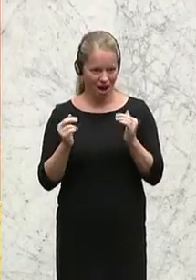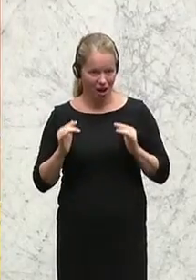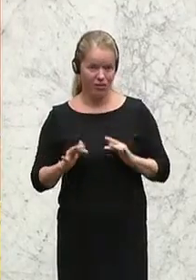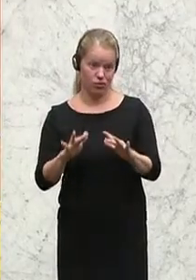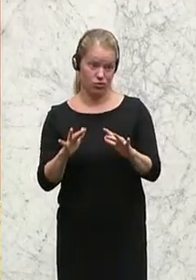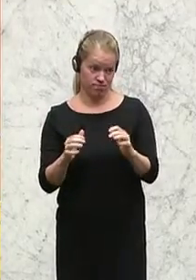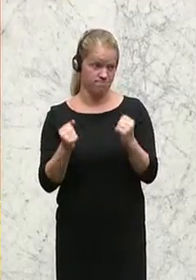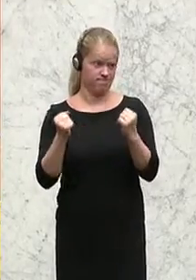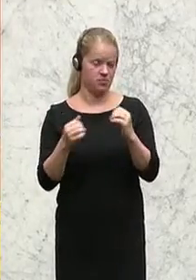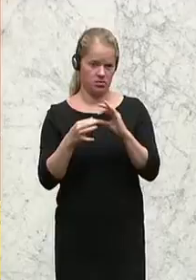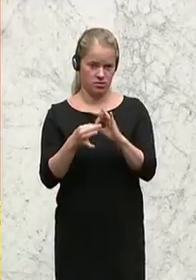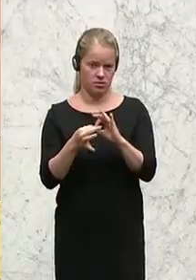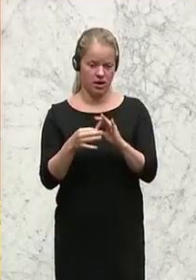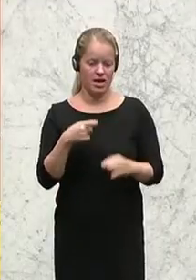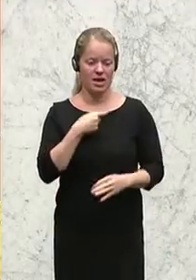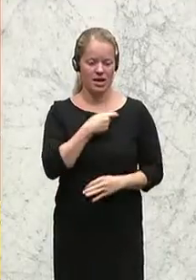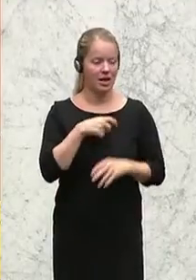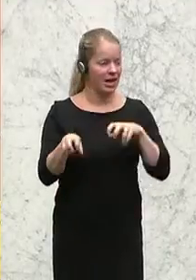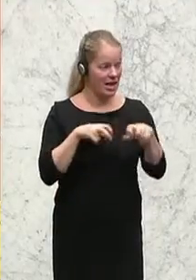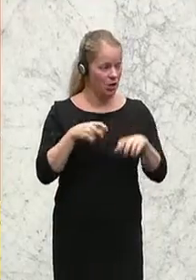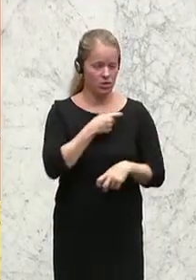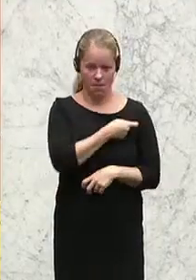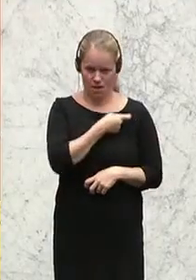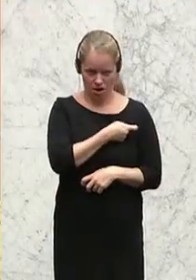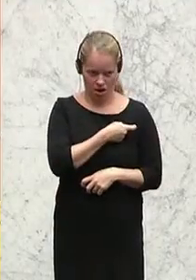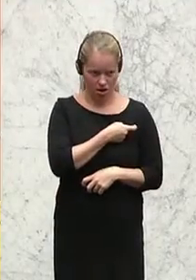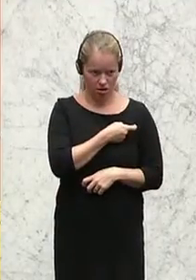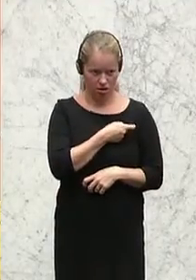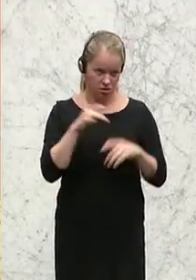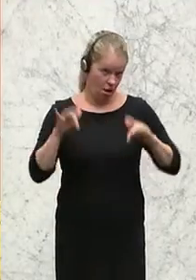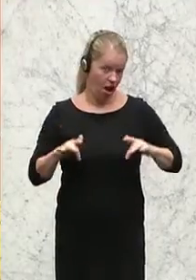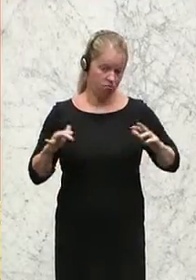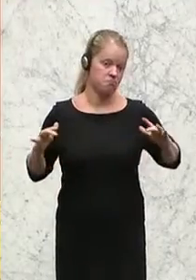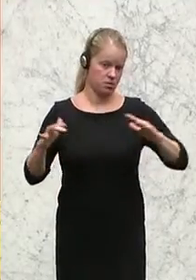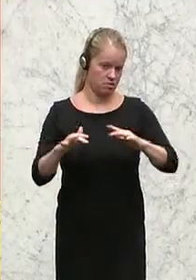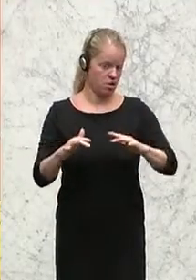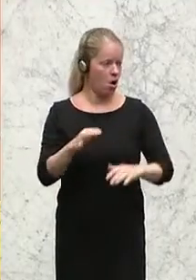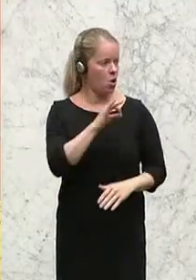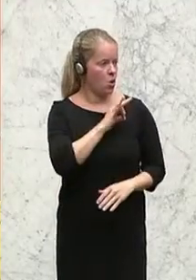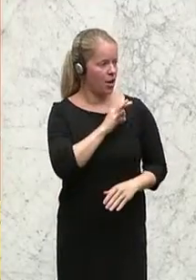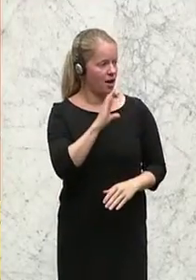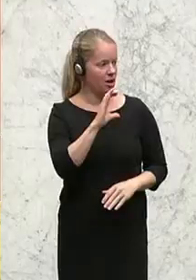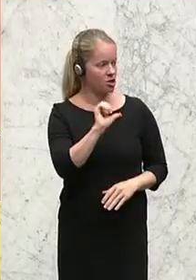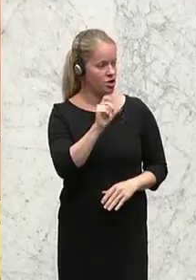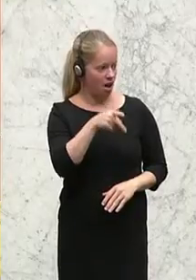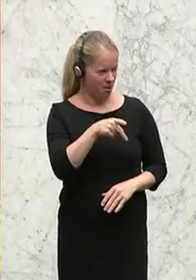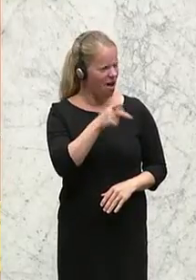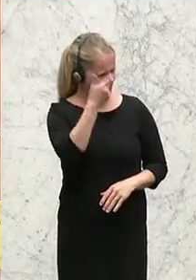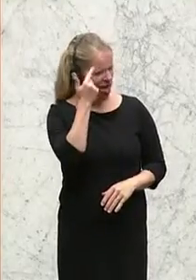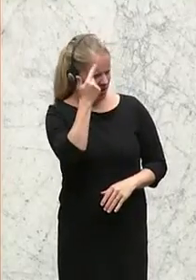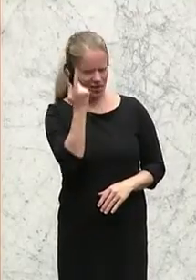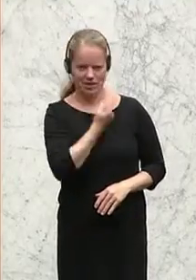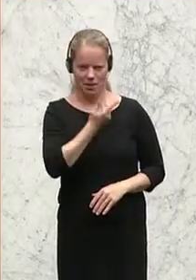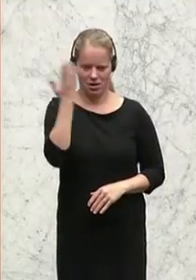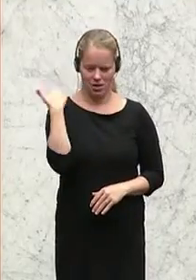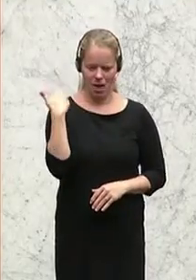durch die Regierungsfraktionen. Und Kollege Tschab, du kannst dich erinnern, als ich noch Stiftungsrat war, wir haben